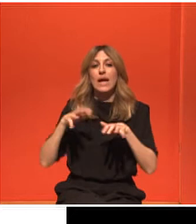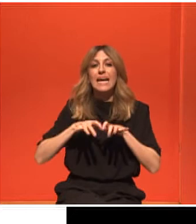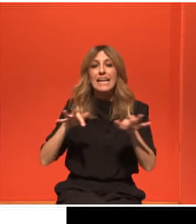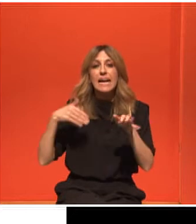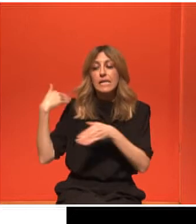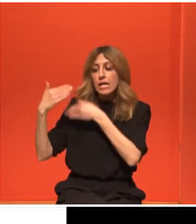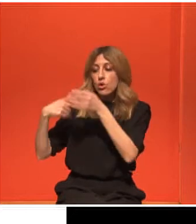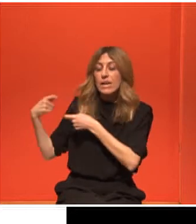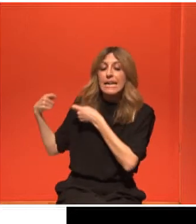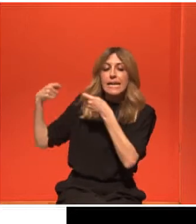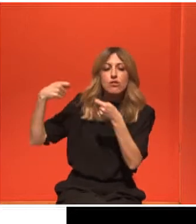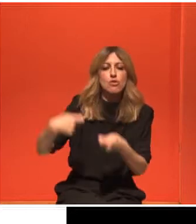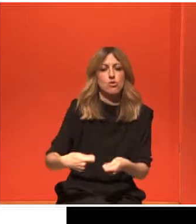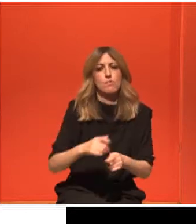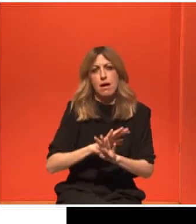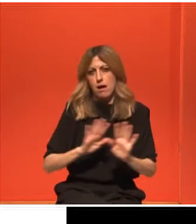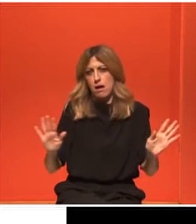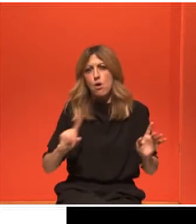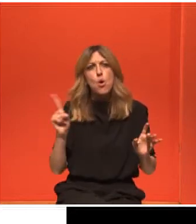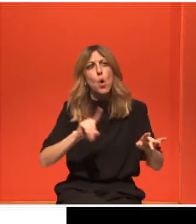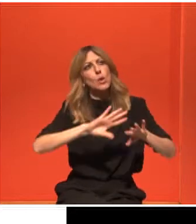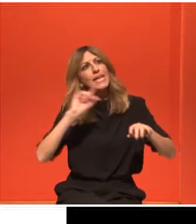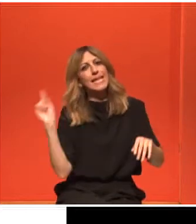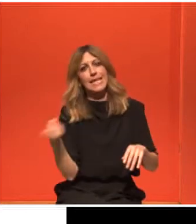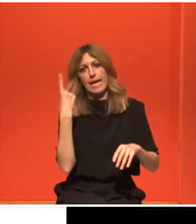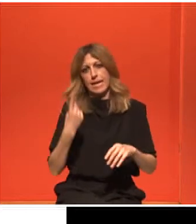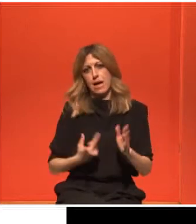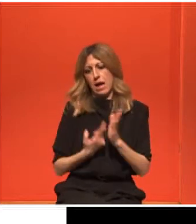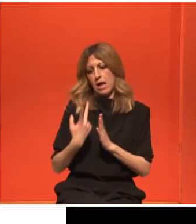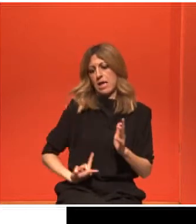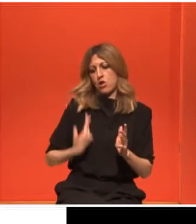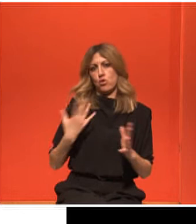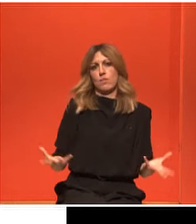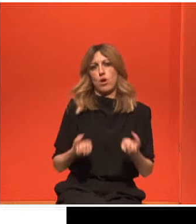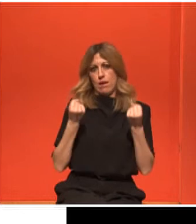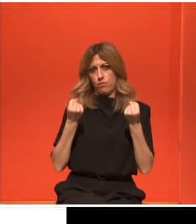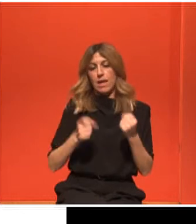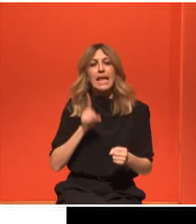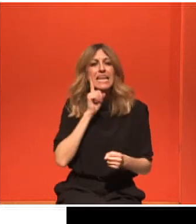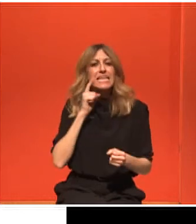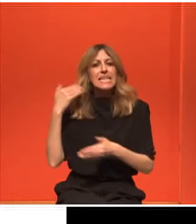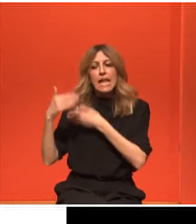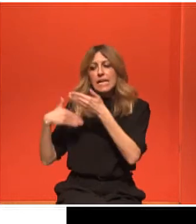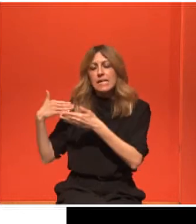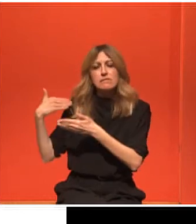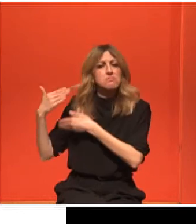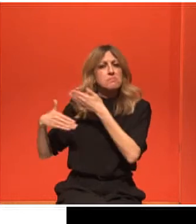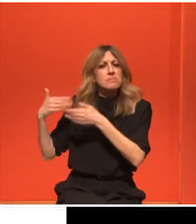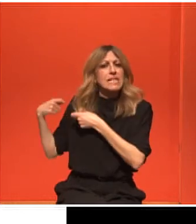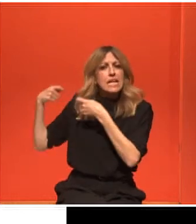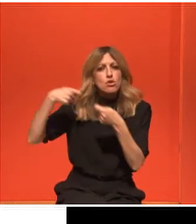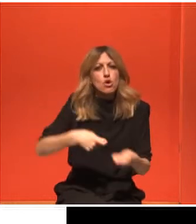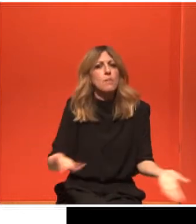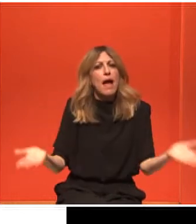ο οποίος ήταν ένα μικρό ποσοστό των καρκίνων του μαστού, κληρονομικός καρκίνος. Δεν υπάρχει λόγος μια γυναίκα χωρίς κληρονομικό καρκίνο, χωρίς γονιδιακή επιβάρηση,